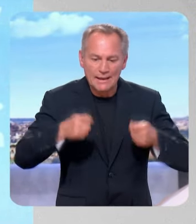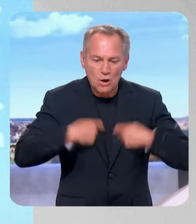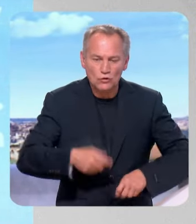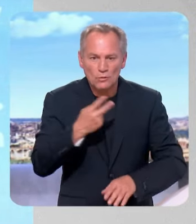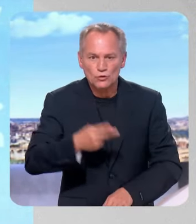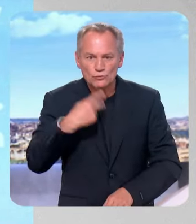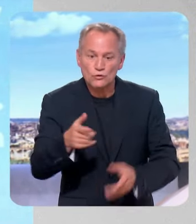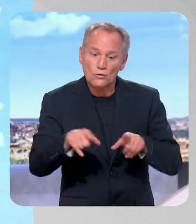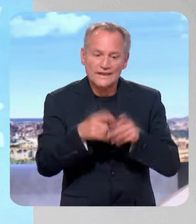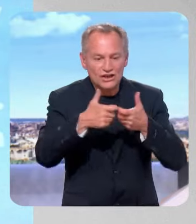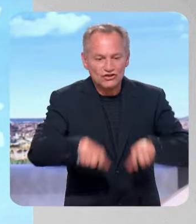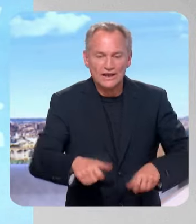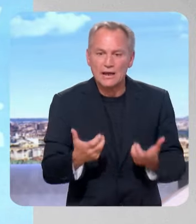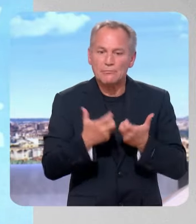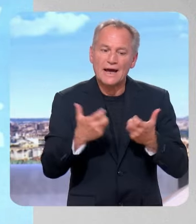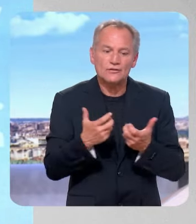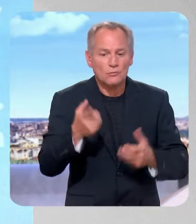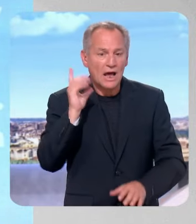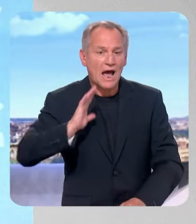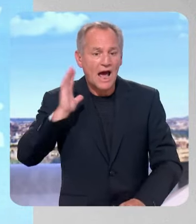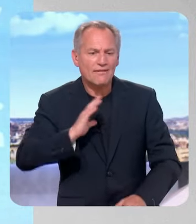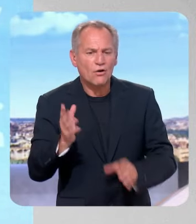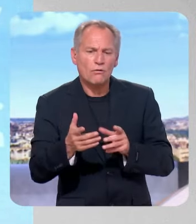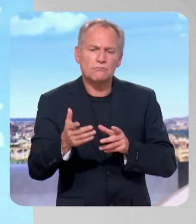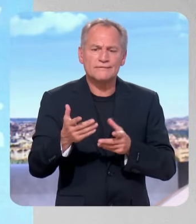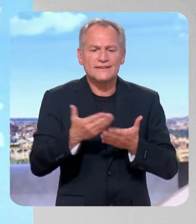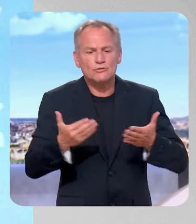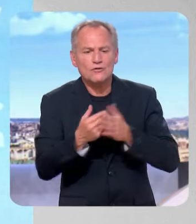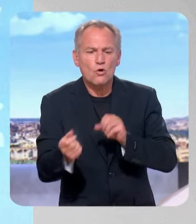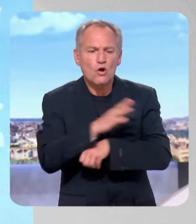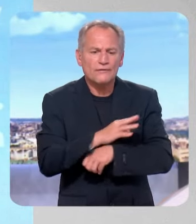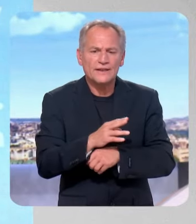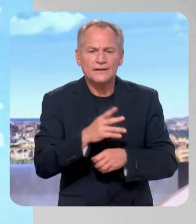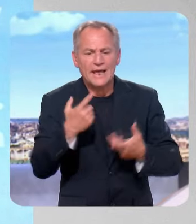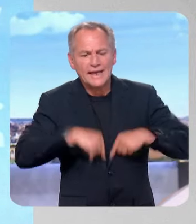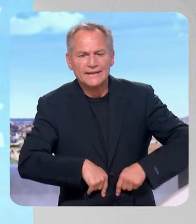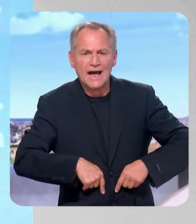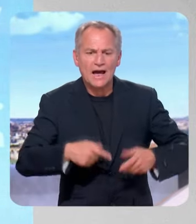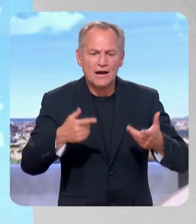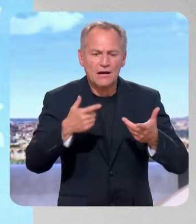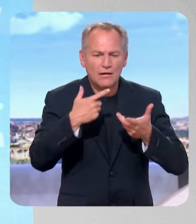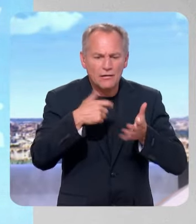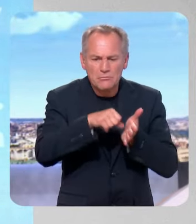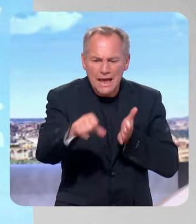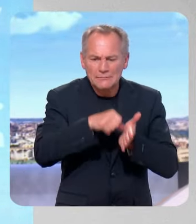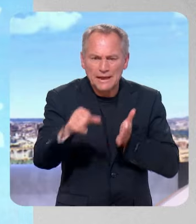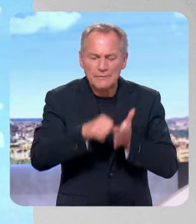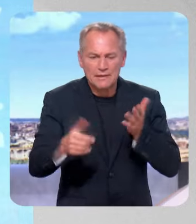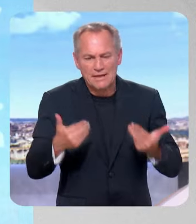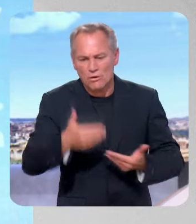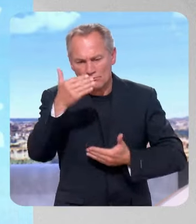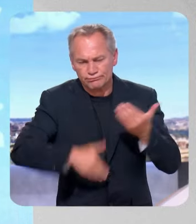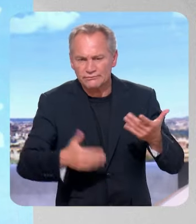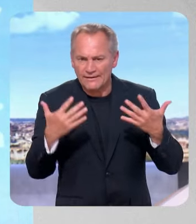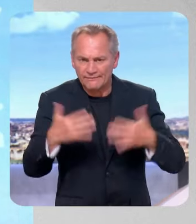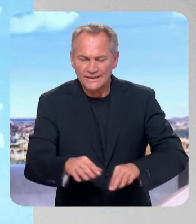Nous avons mis fin à la politique du quoi qu'il en coûte avec le président de la République. Nous rentrons dans une nouvelle phase, le Covid est derrière nous, l'inflation est derrière nous.